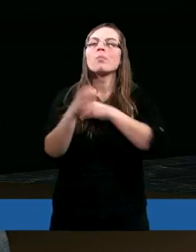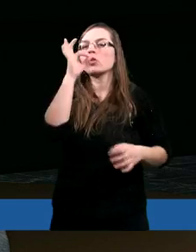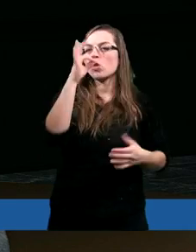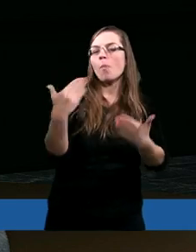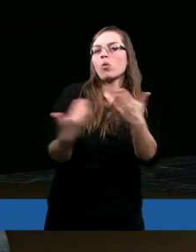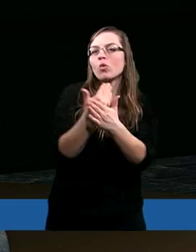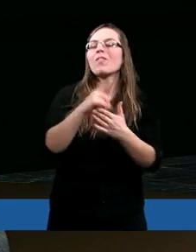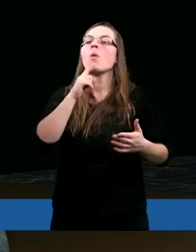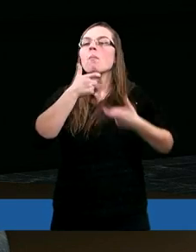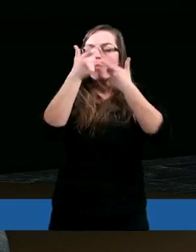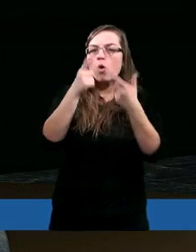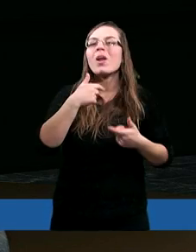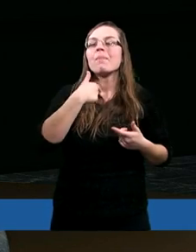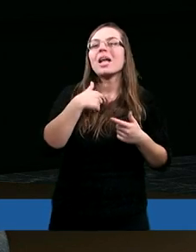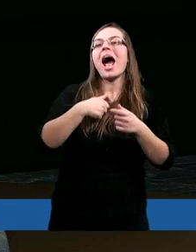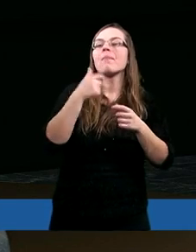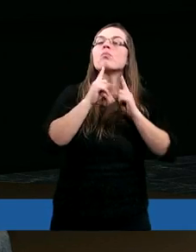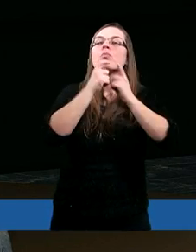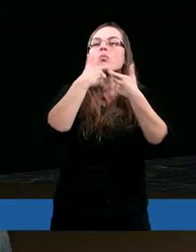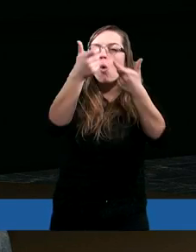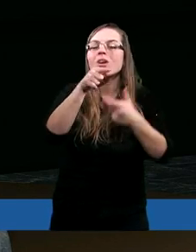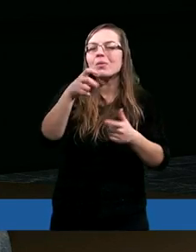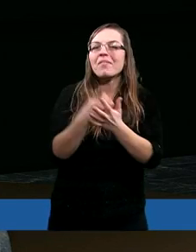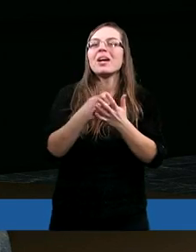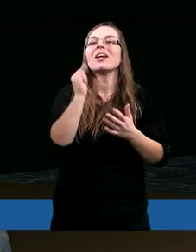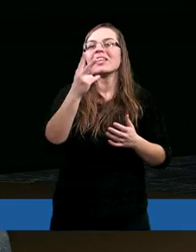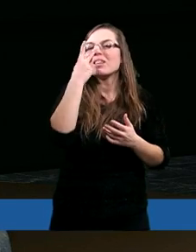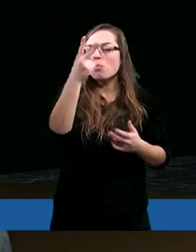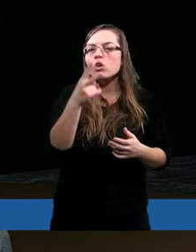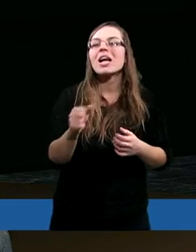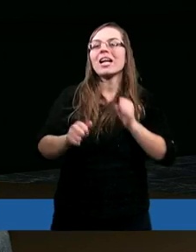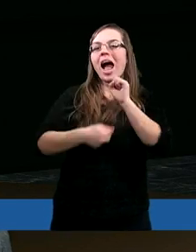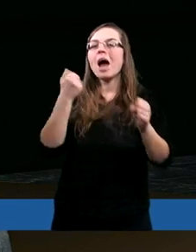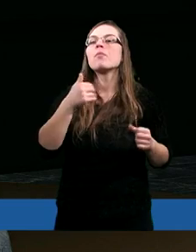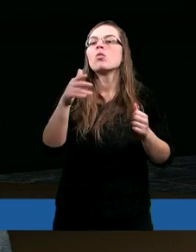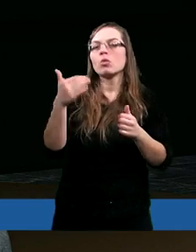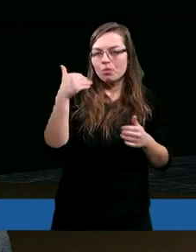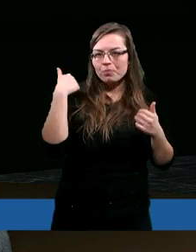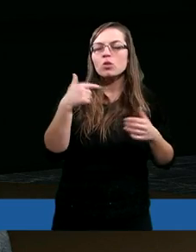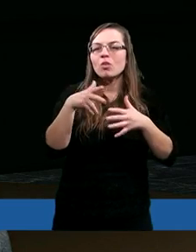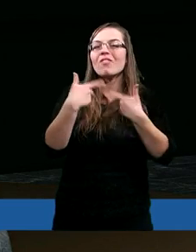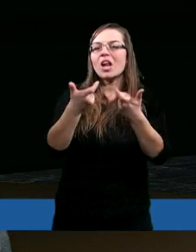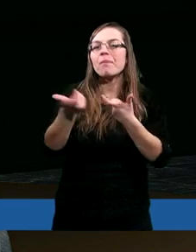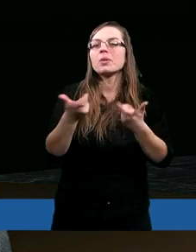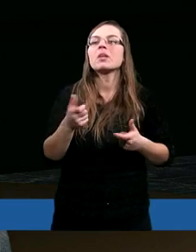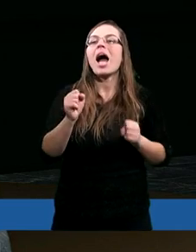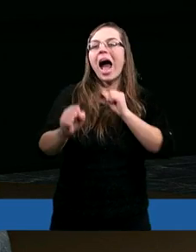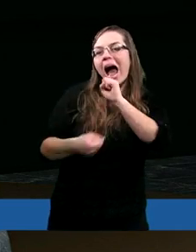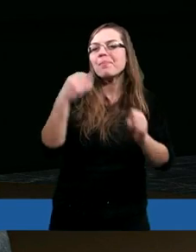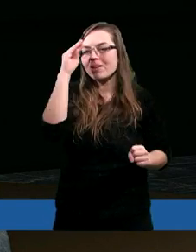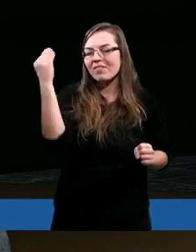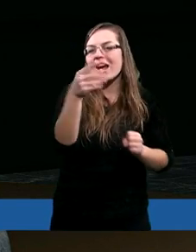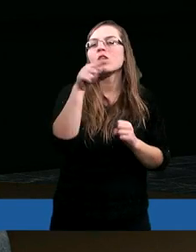nowinę, posłał mnie, abym ogłosił jemcą wyzwolenie, a ślepem przejrzenie, abym uciśnionych wypuścił na wolność i abym